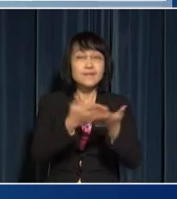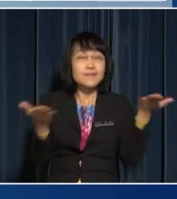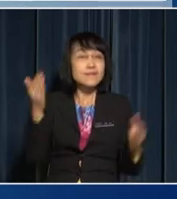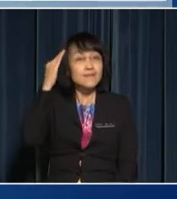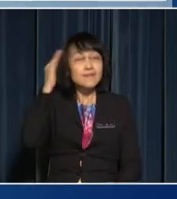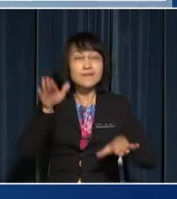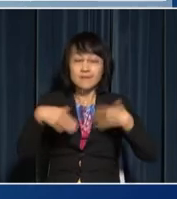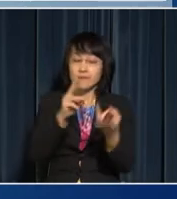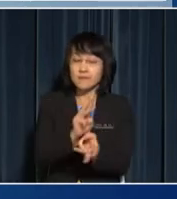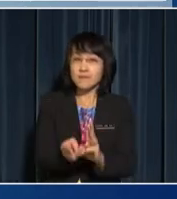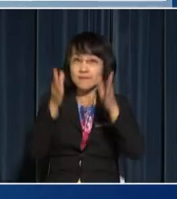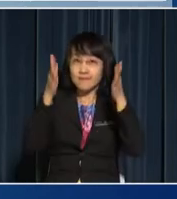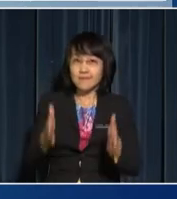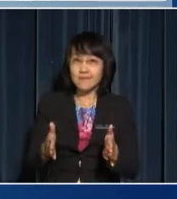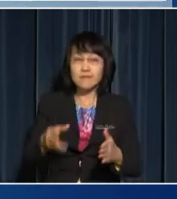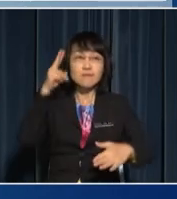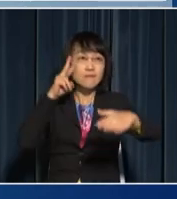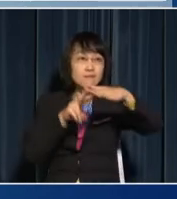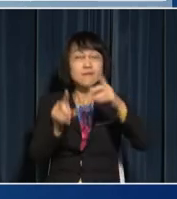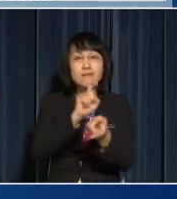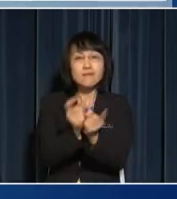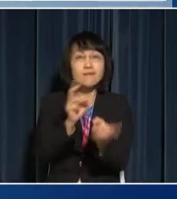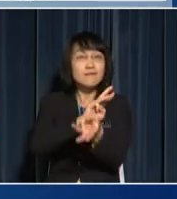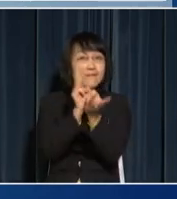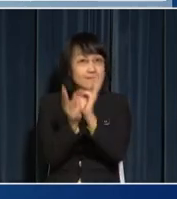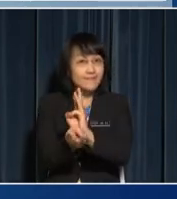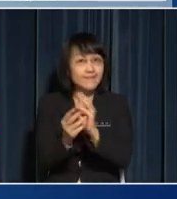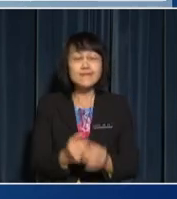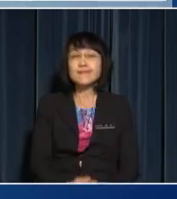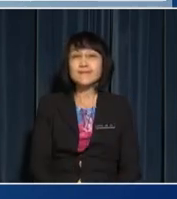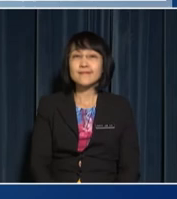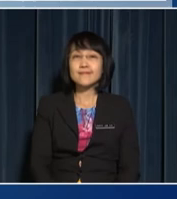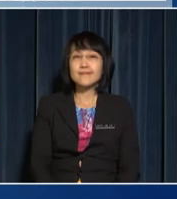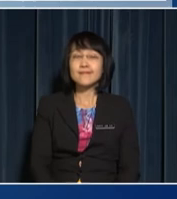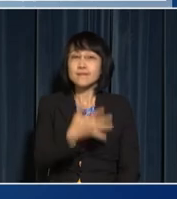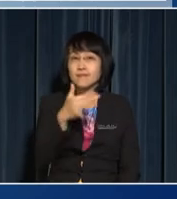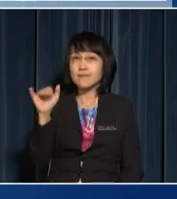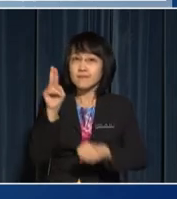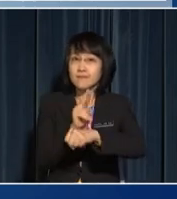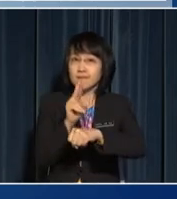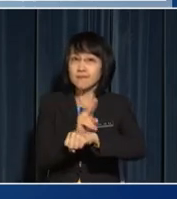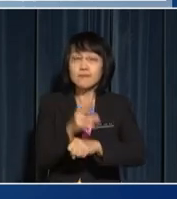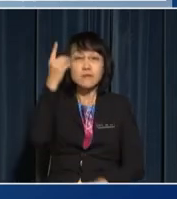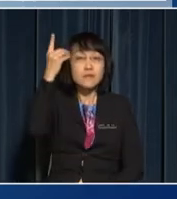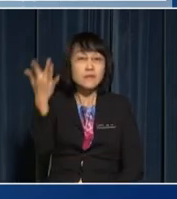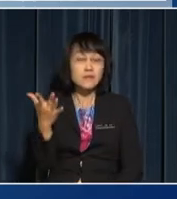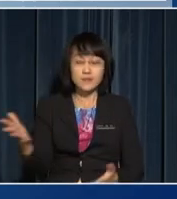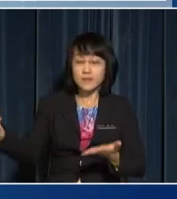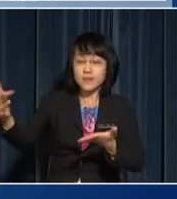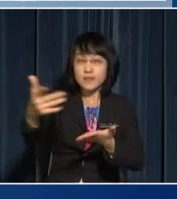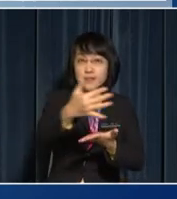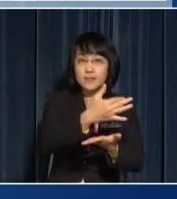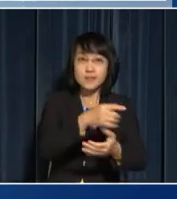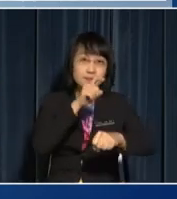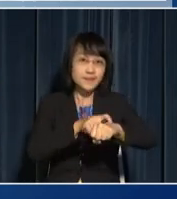you know how meteorologists predict the changes of weather? They use data that has been